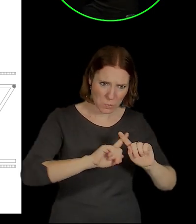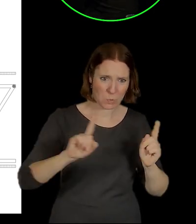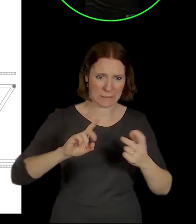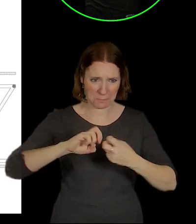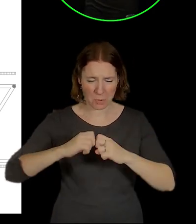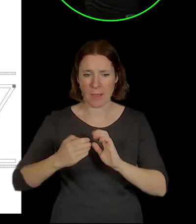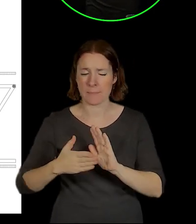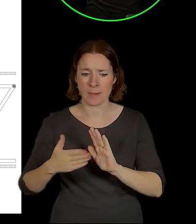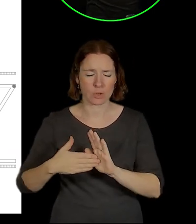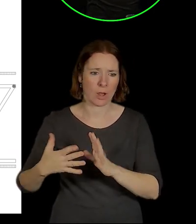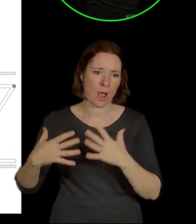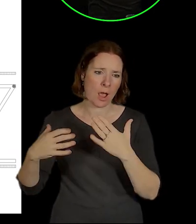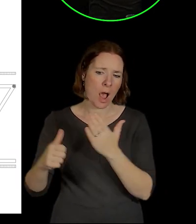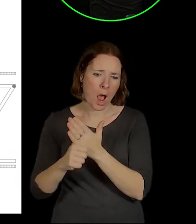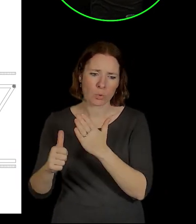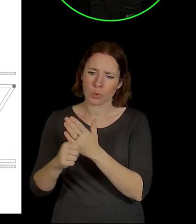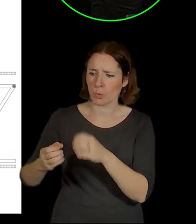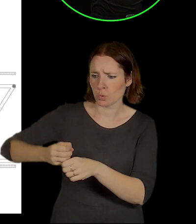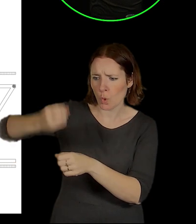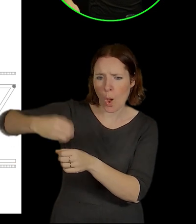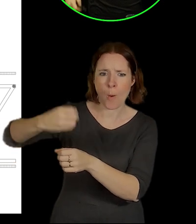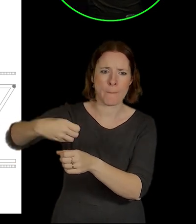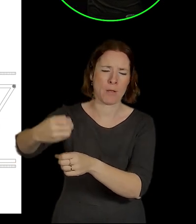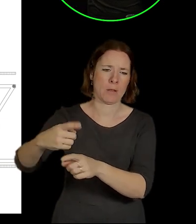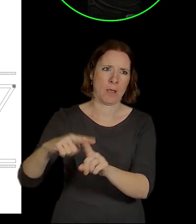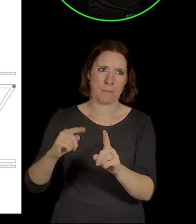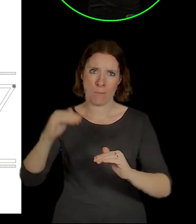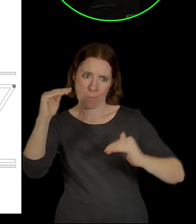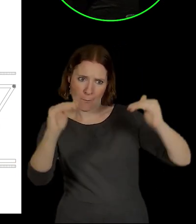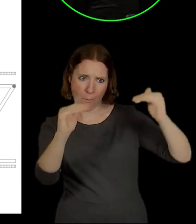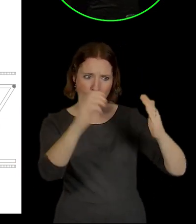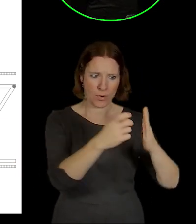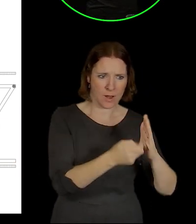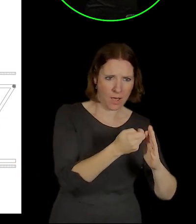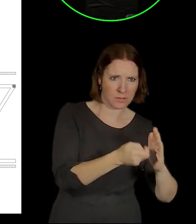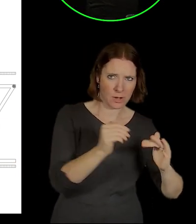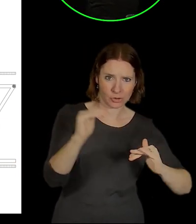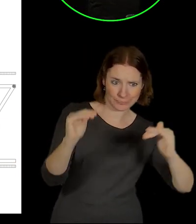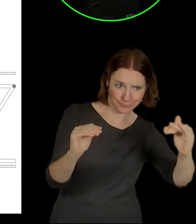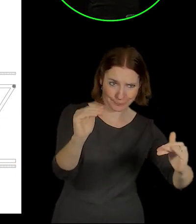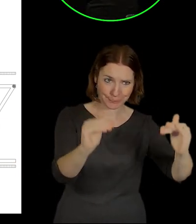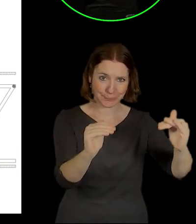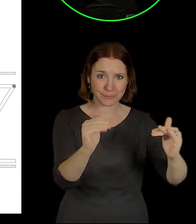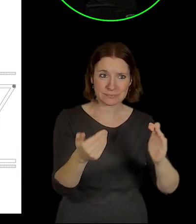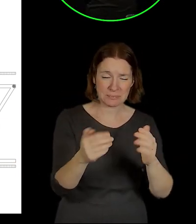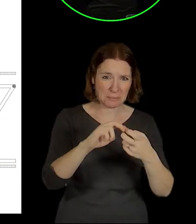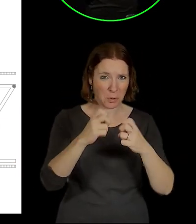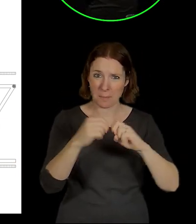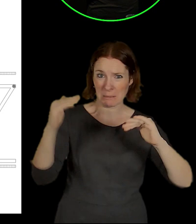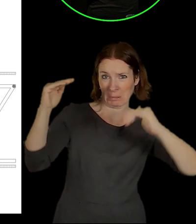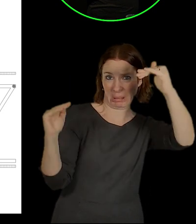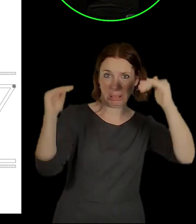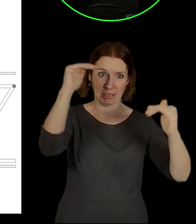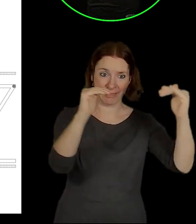sloupů u autobusáku, různé poloze sloupů v nádraží, v kolejišti, různé v